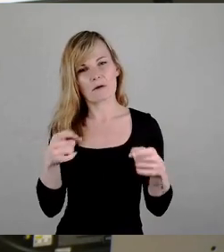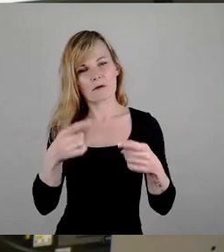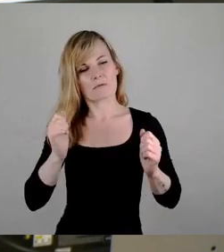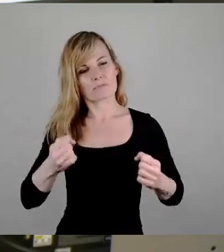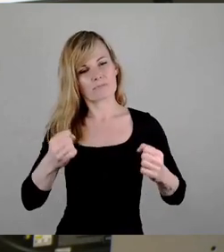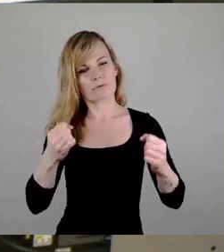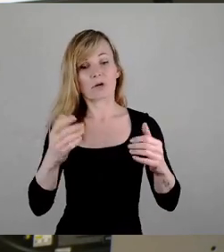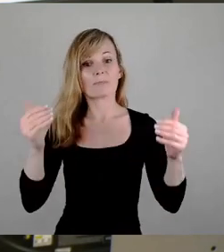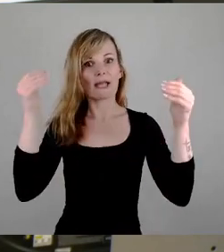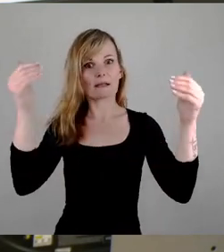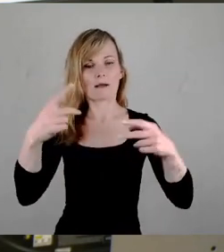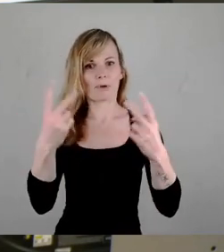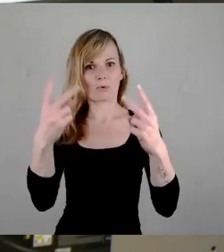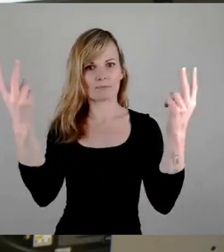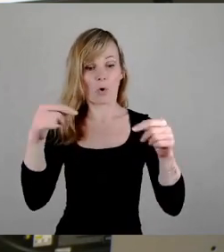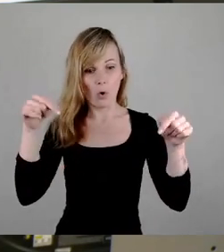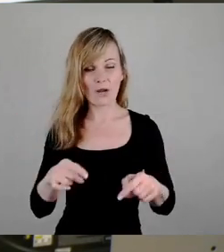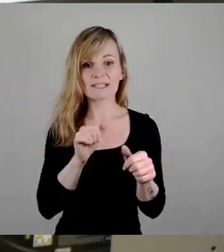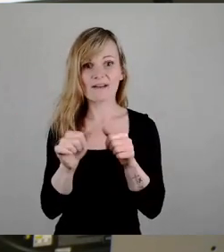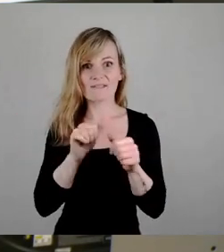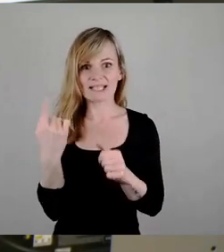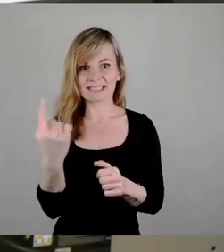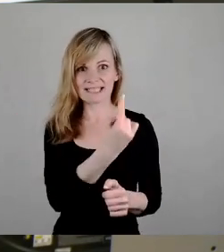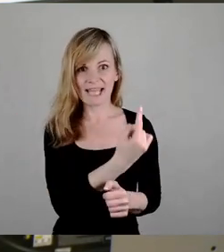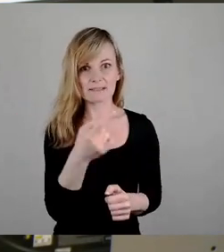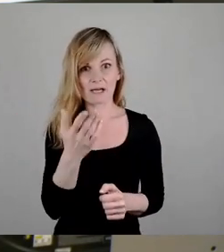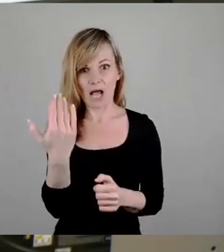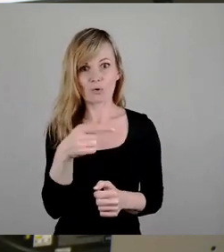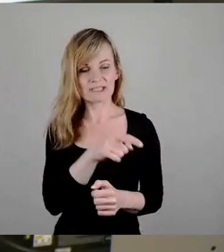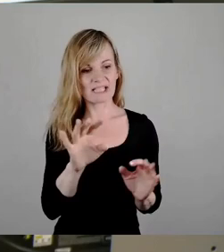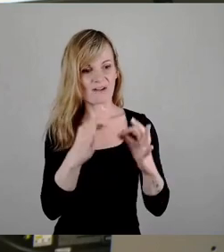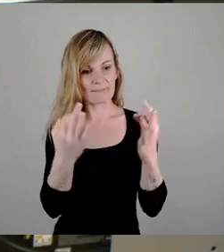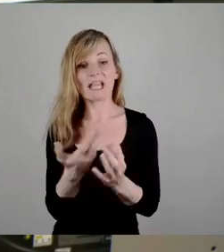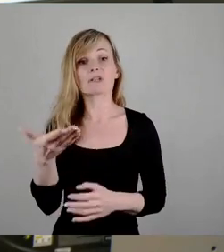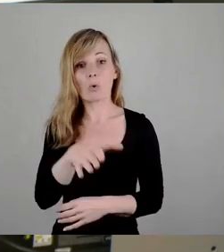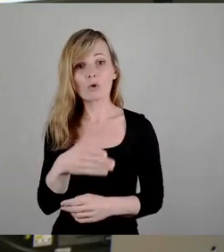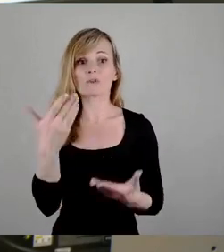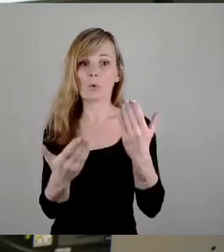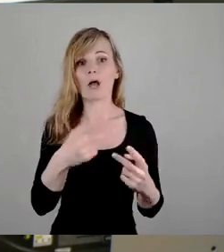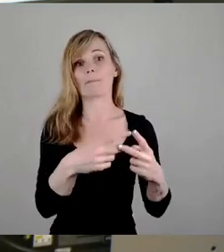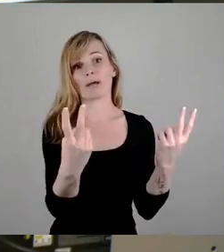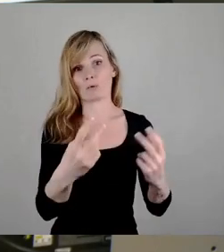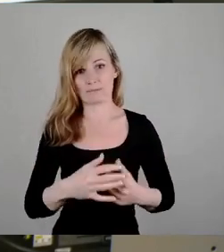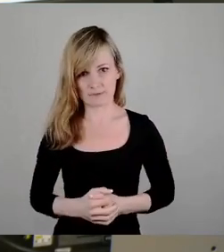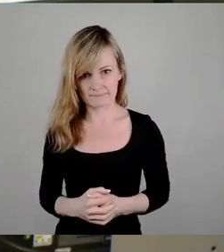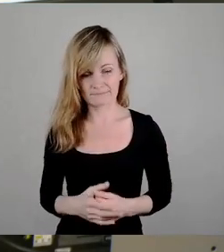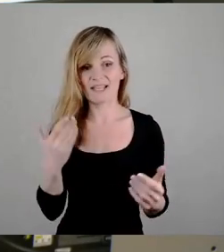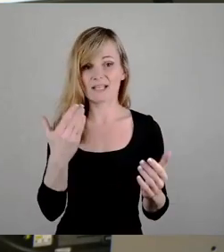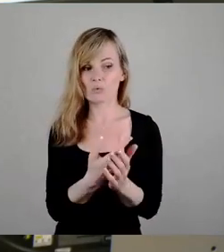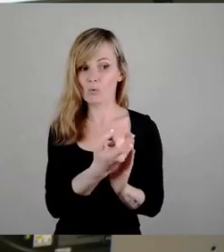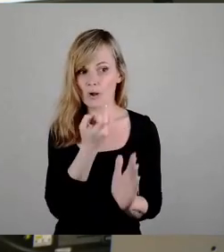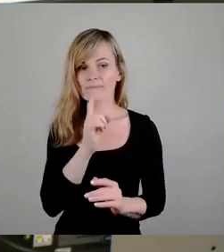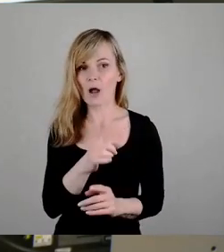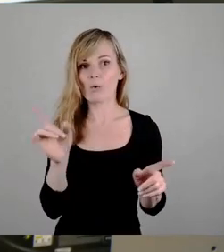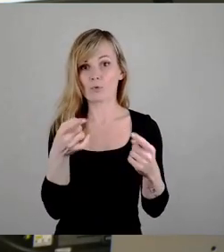fast jeder aus dieser Familie entweder tot oder berühmt. Und da entsteht nämlich auch Musik und deswegen